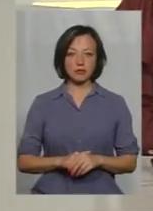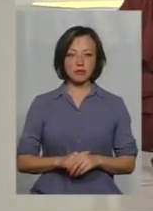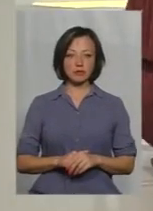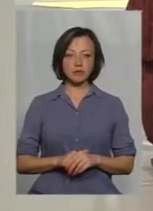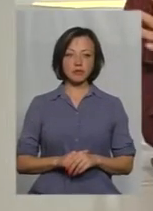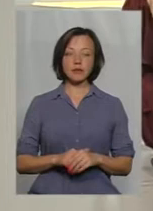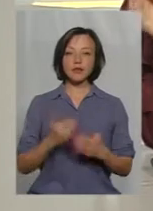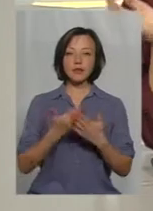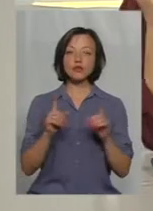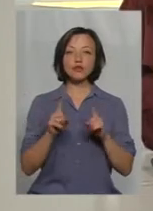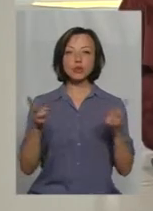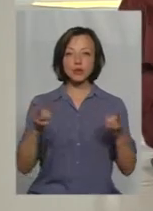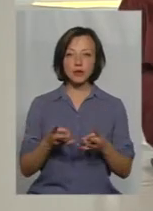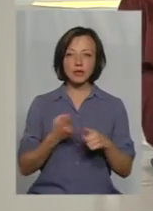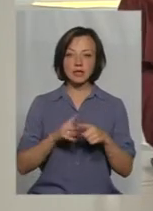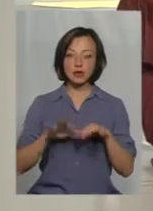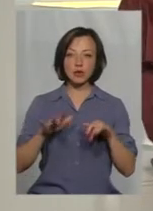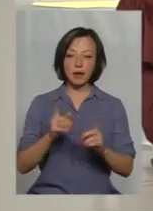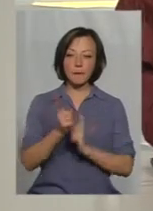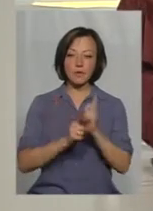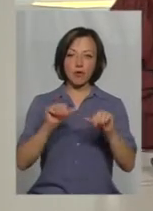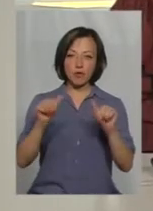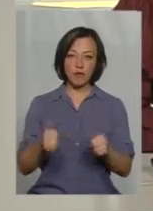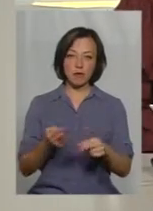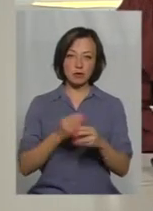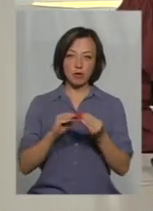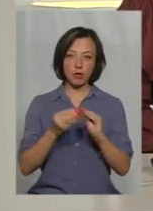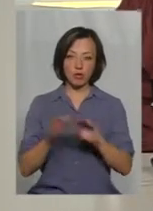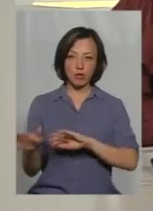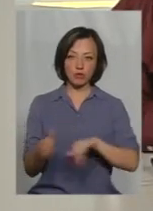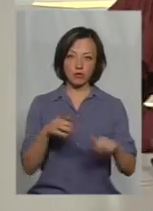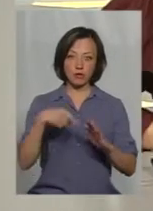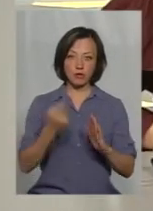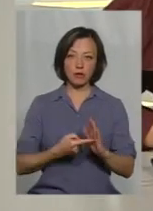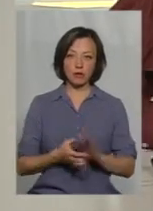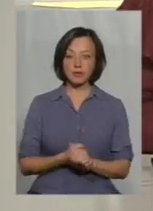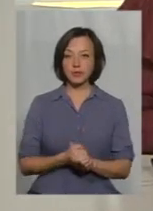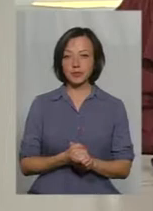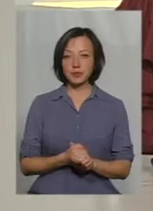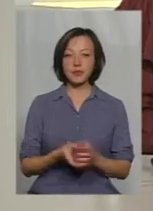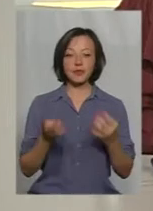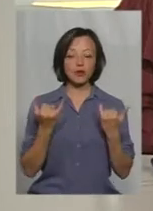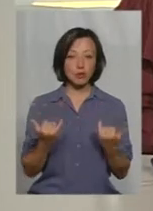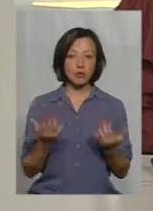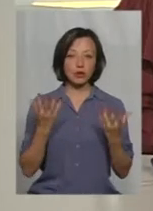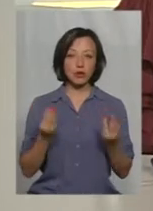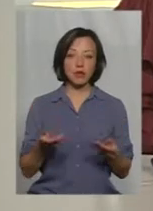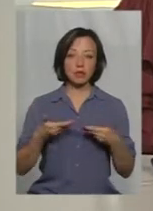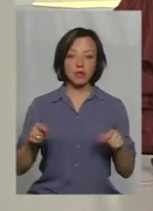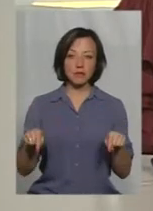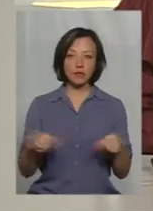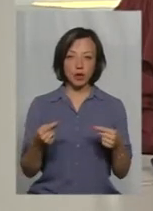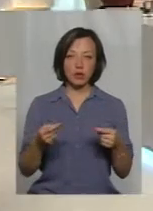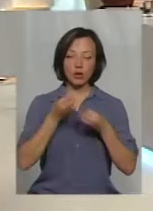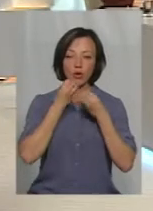А от що необхідно для того, аби цей процес переоформлення отак без проблем пройшов? Ну, знаєш, на сьогоднішній день ми створили